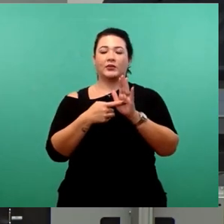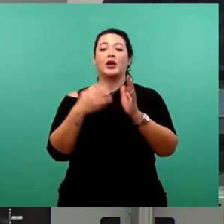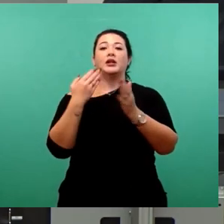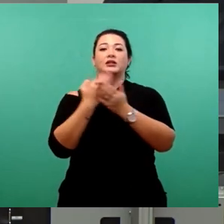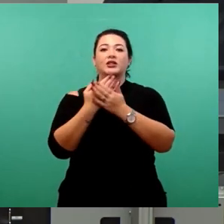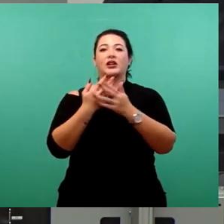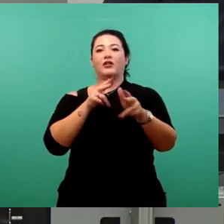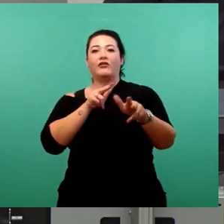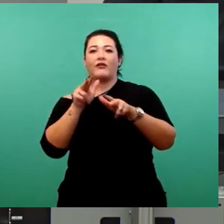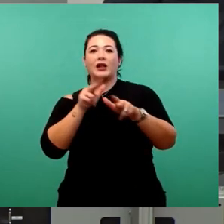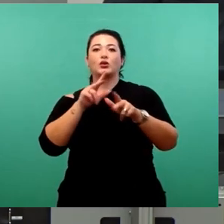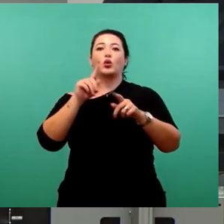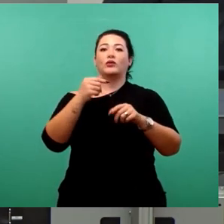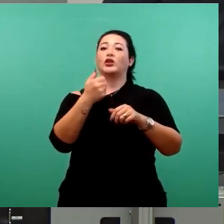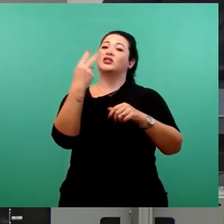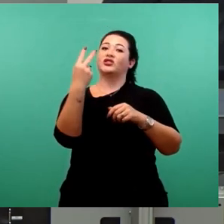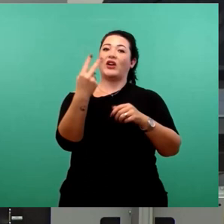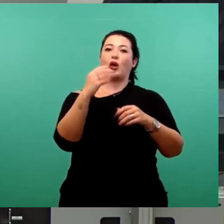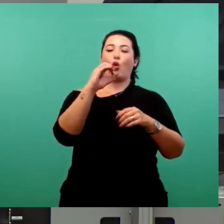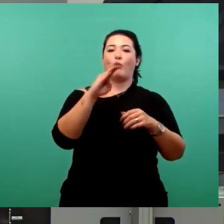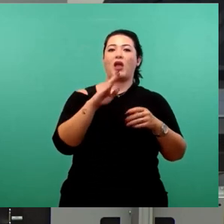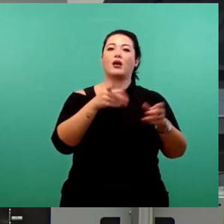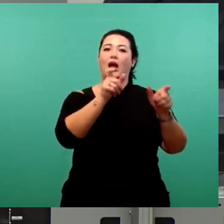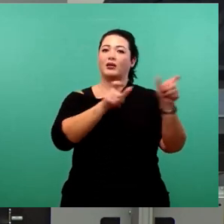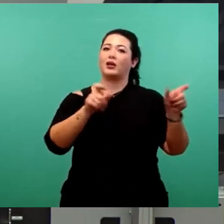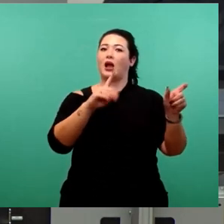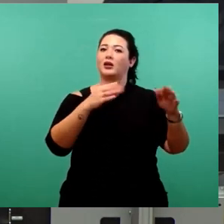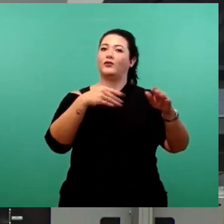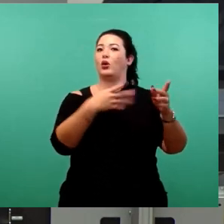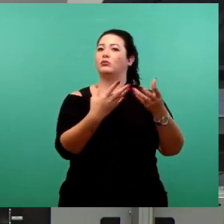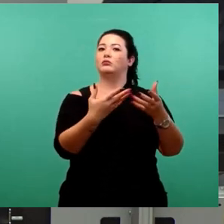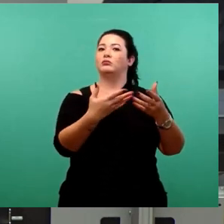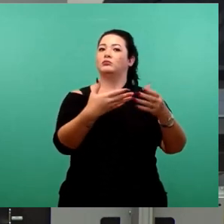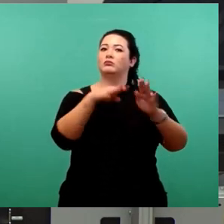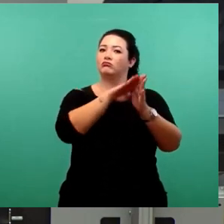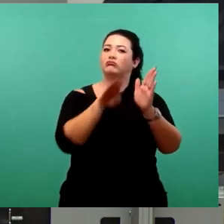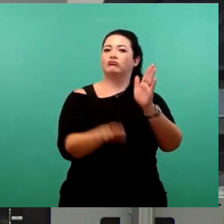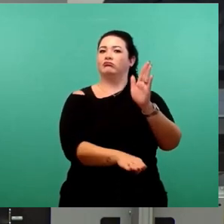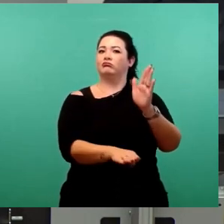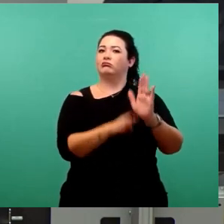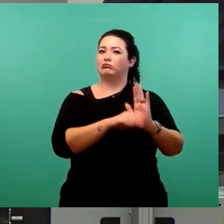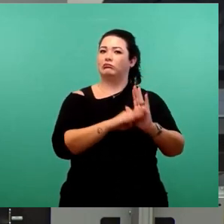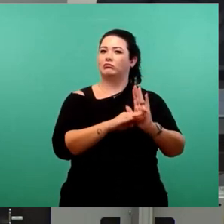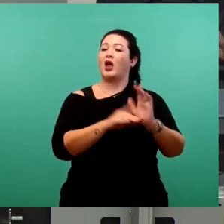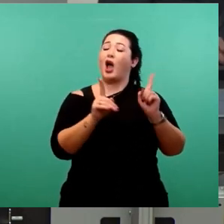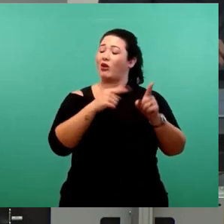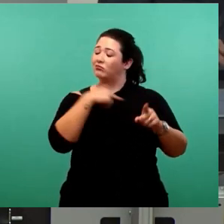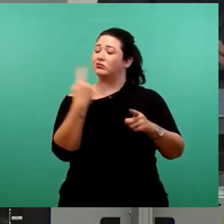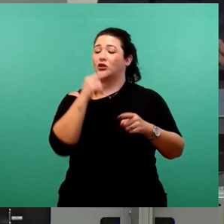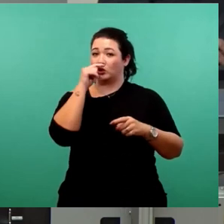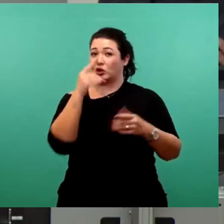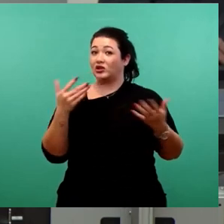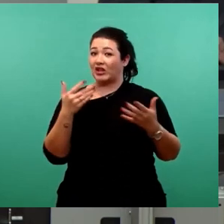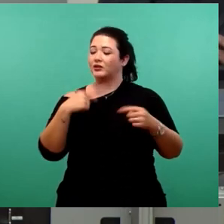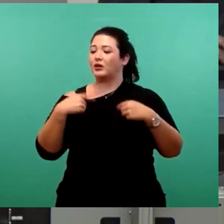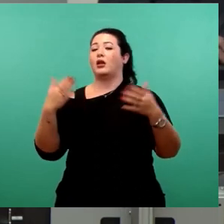Gerangel zweier OB-Kandidatinnen unter die Räder kommt. Wir, meine Damen und Herren, sind stolz darauf, dass wir dem Klimaschutz in Dresden